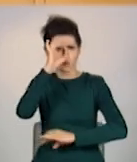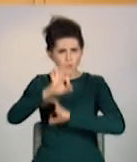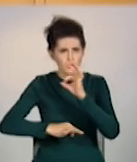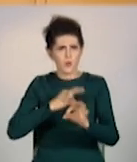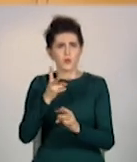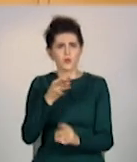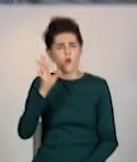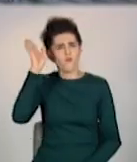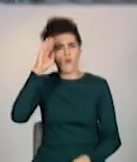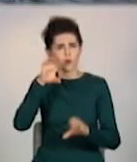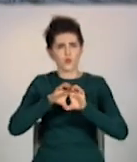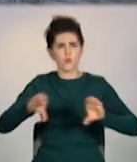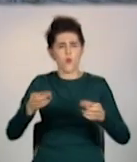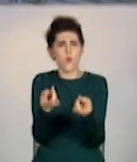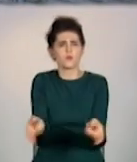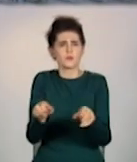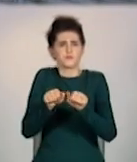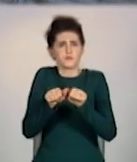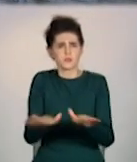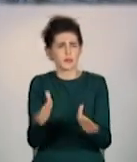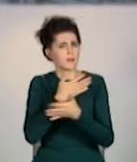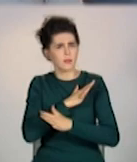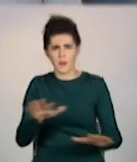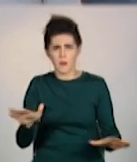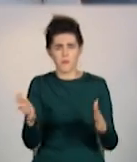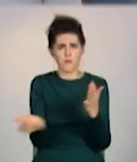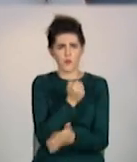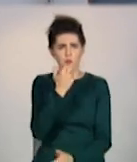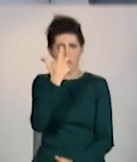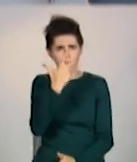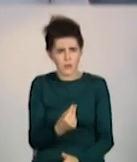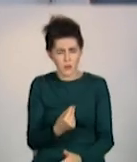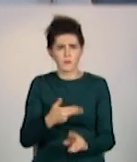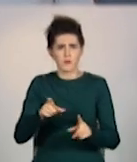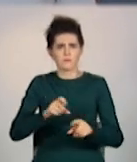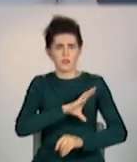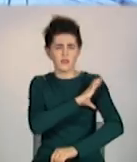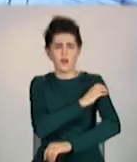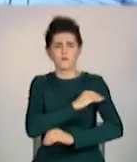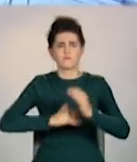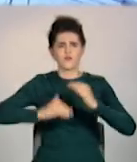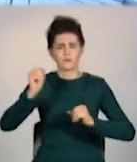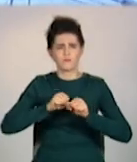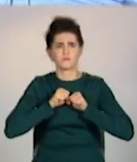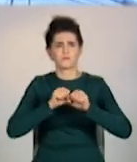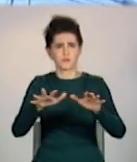зливали. Але повернення опалення розтягнулося на три дні. Як наслідок – низка нових поривів по місту.